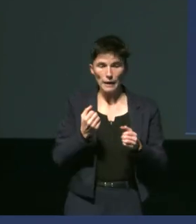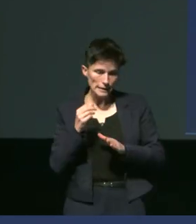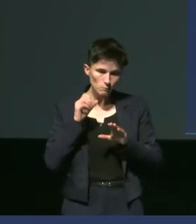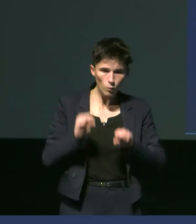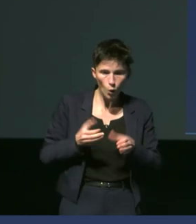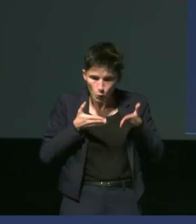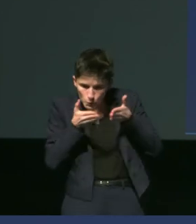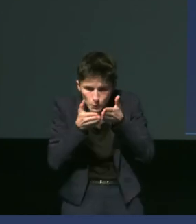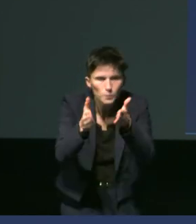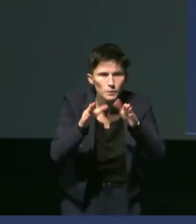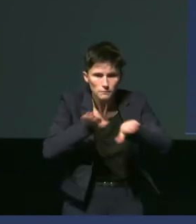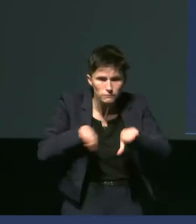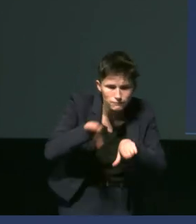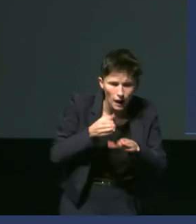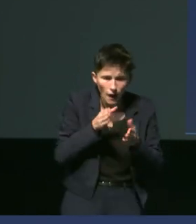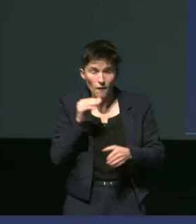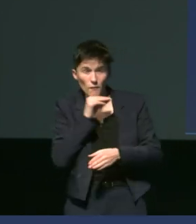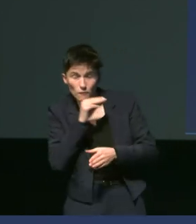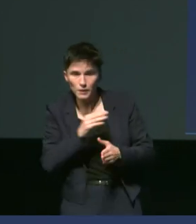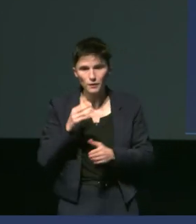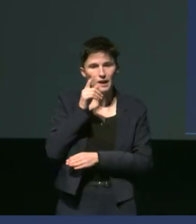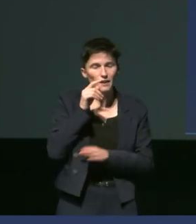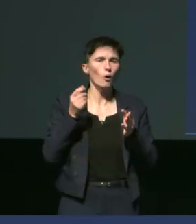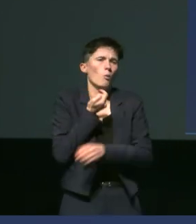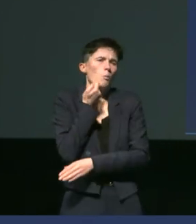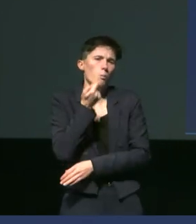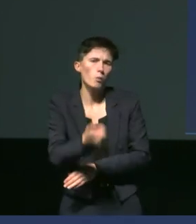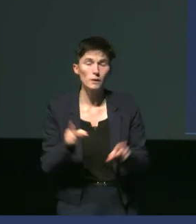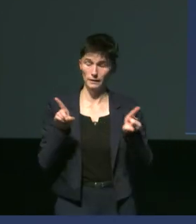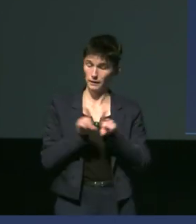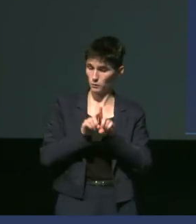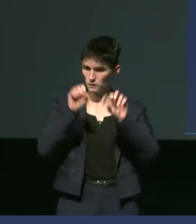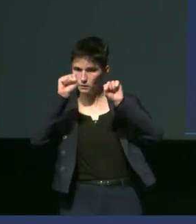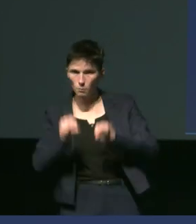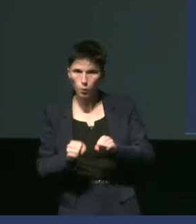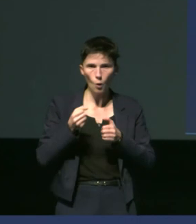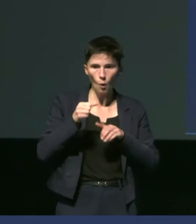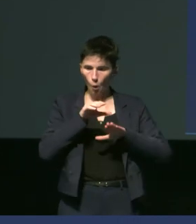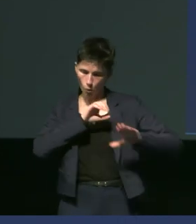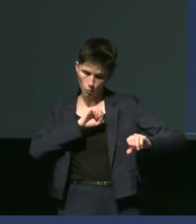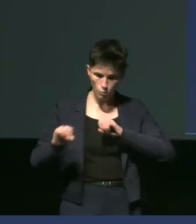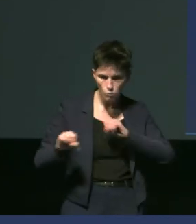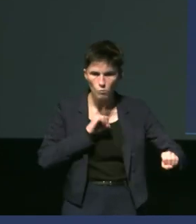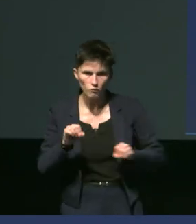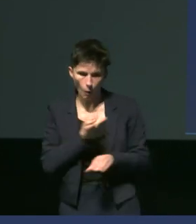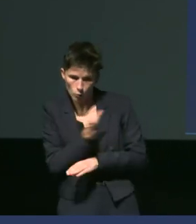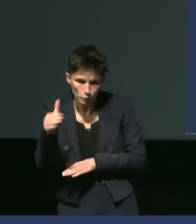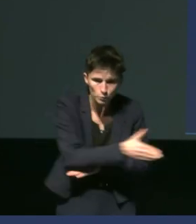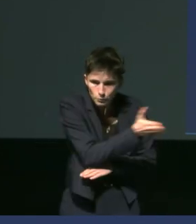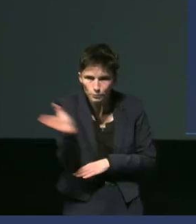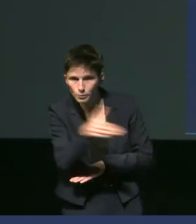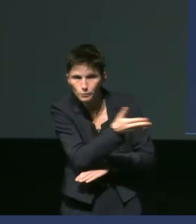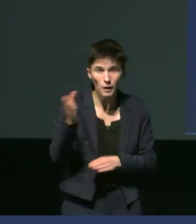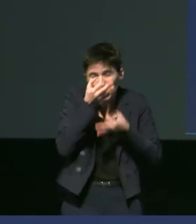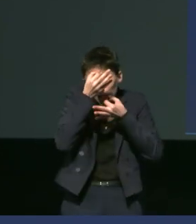leur permet également d'aller plus vite mais également leur permettre d'être beaucoup plus précis dans leurs mouvements dans leurs virages donc ça va être vraiment un